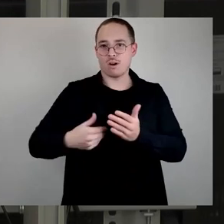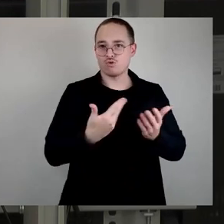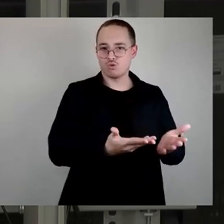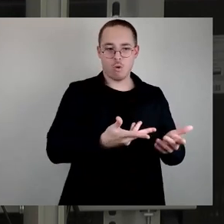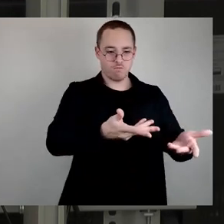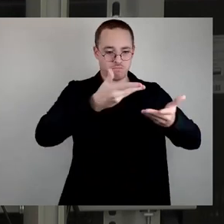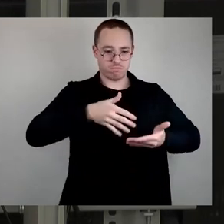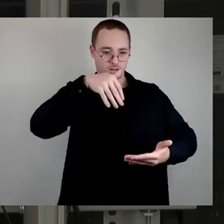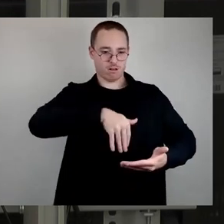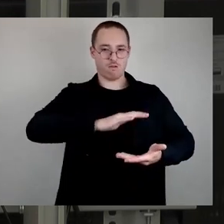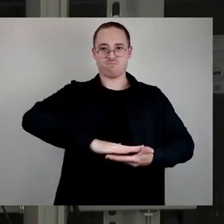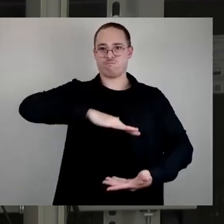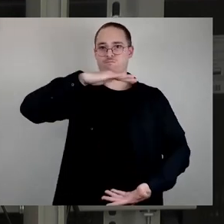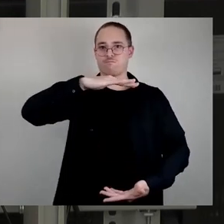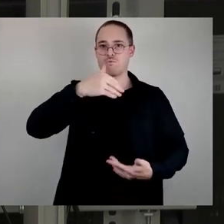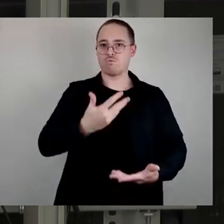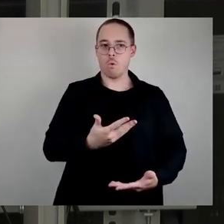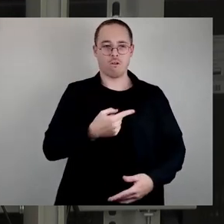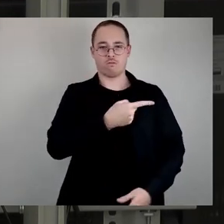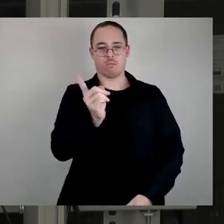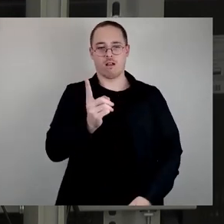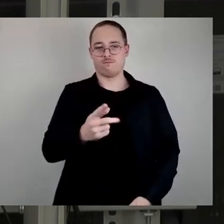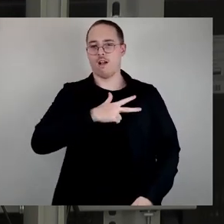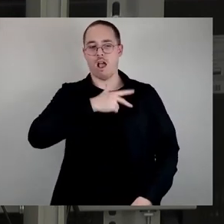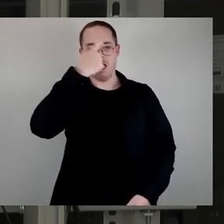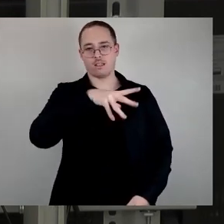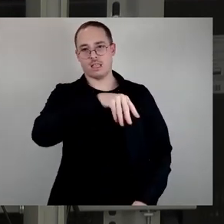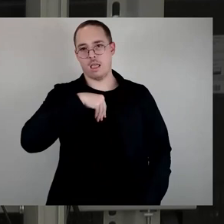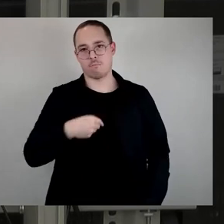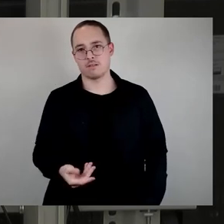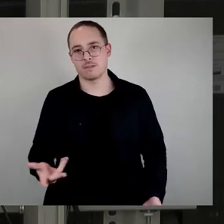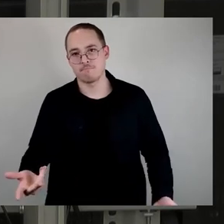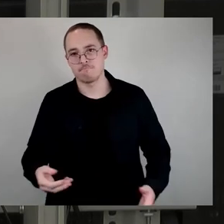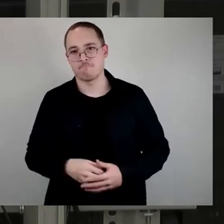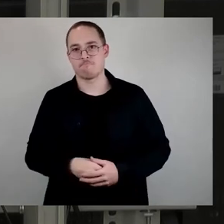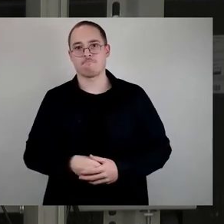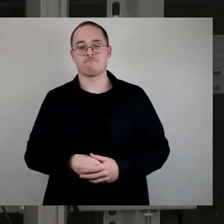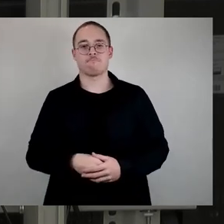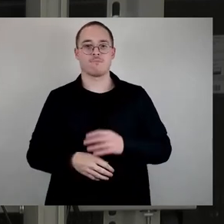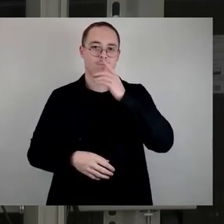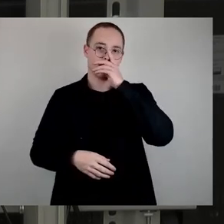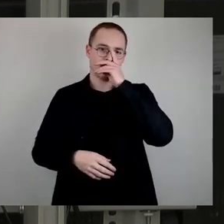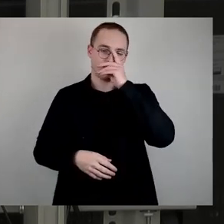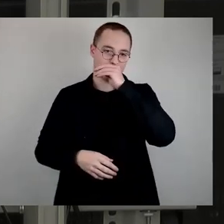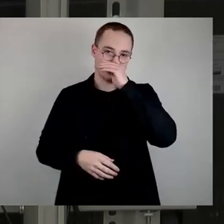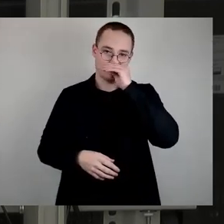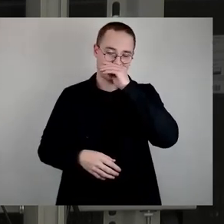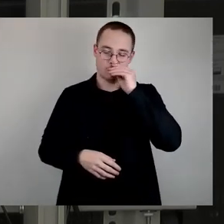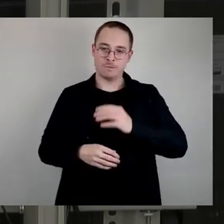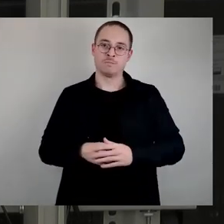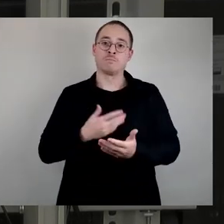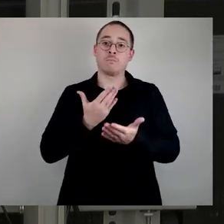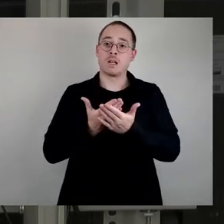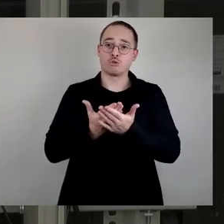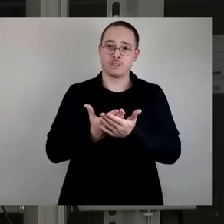um vermeintliche Kompromisse, die weder dem Bürger zum Vorteil gereichen noch wirklich praktikabel sind. Wenn zum Beispiel nach